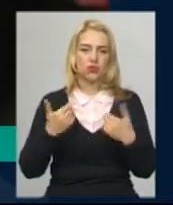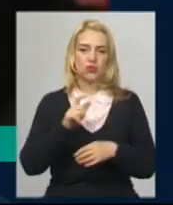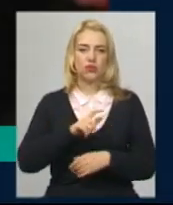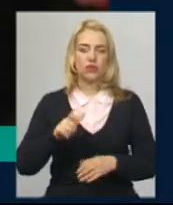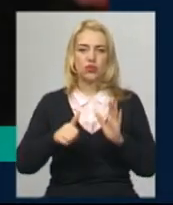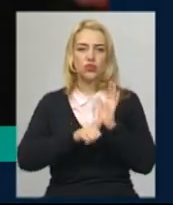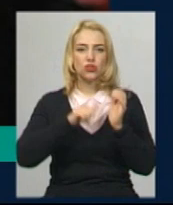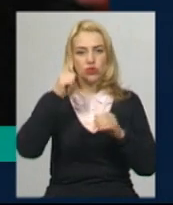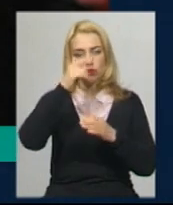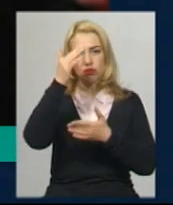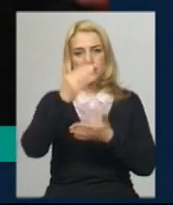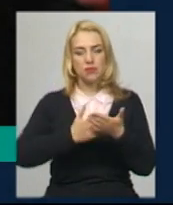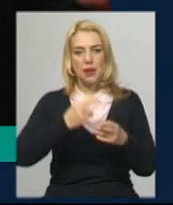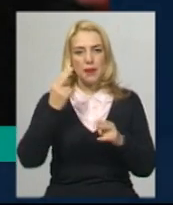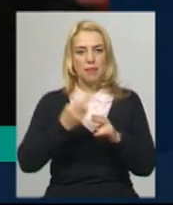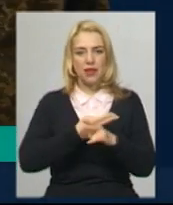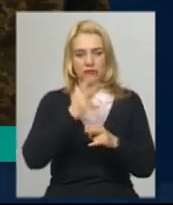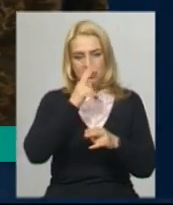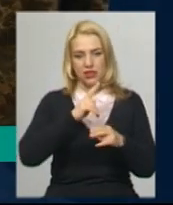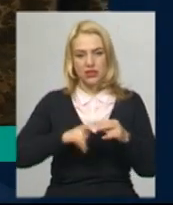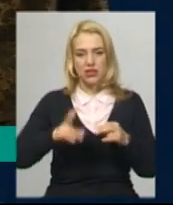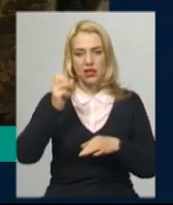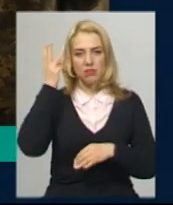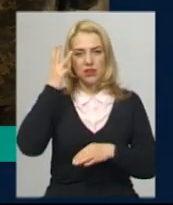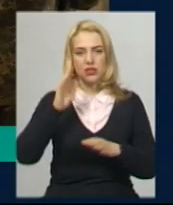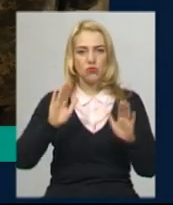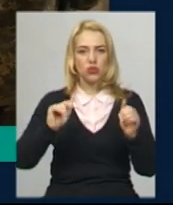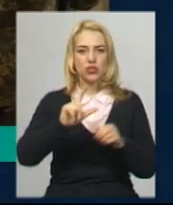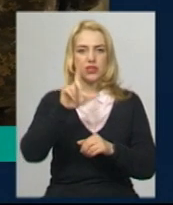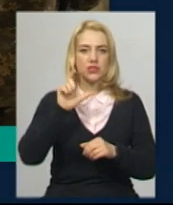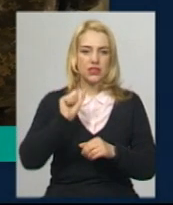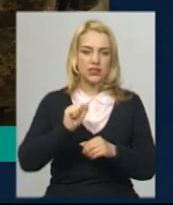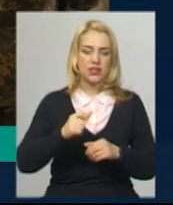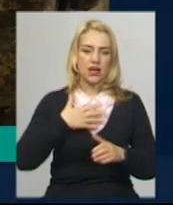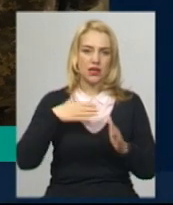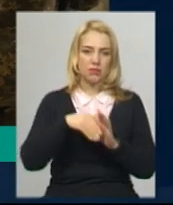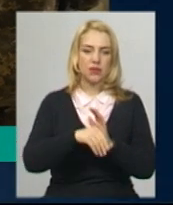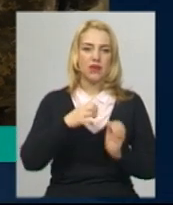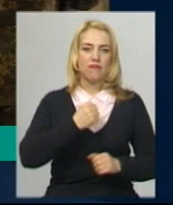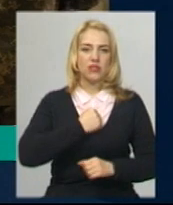Шість років у списках безвісти зниклих. На Хмельниччині прощалися із загиблим військовим із Славути.